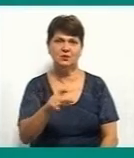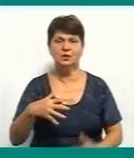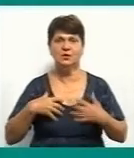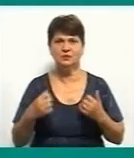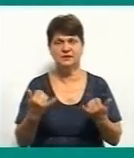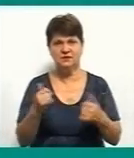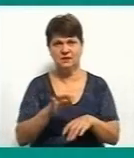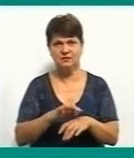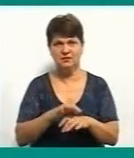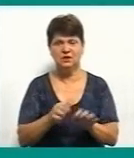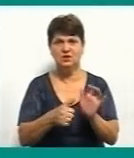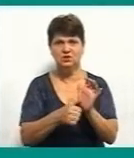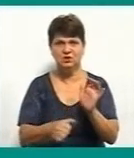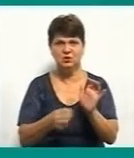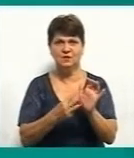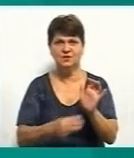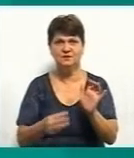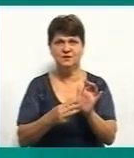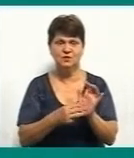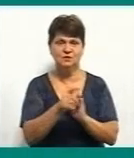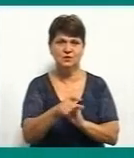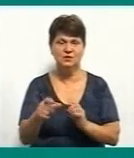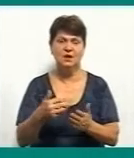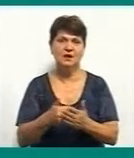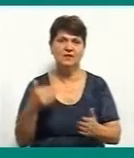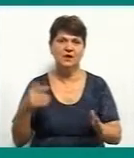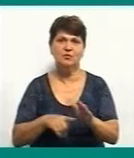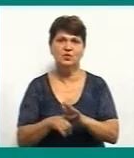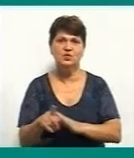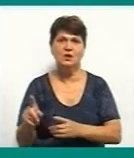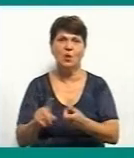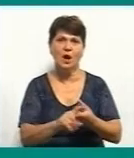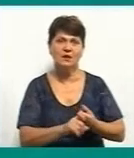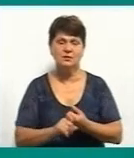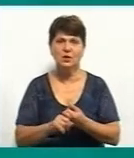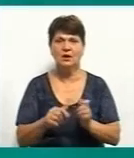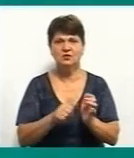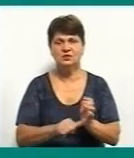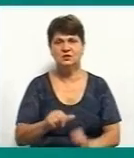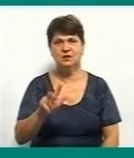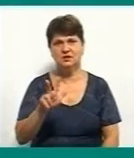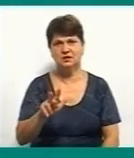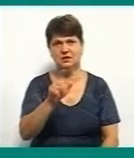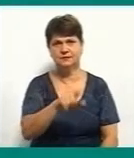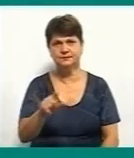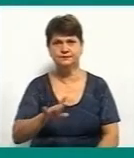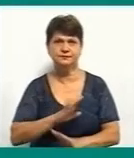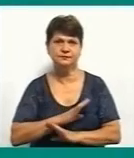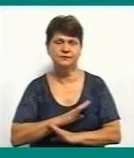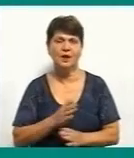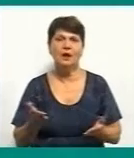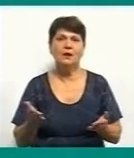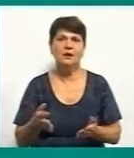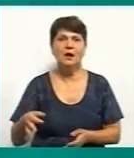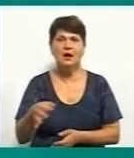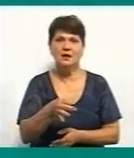хворіє 688 осіб. Від початку пандемії маємо 63 летальних випадки. Яка ситуація по районах, можете